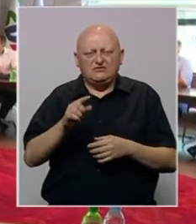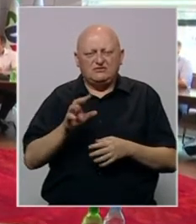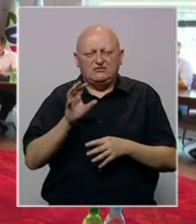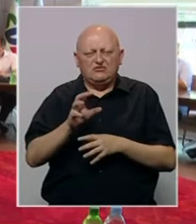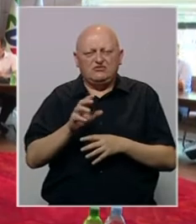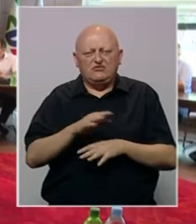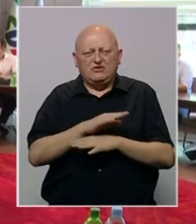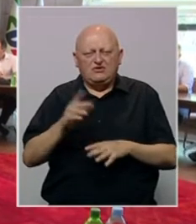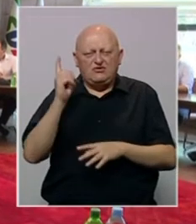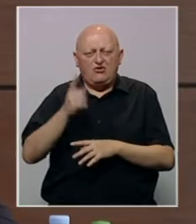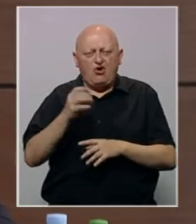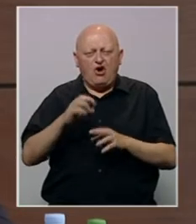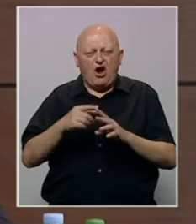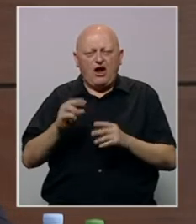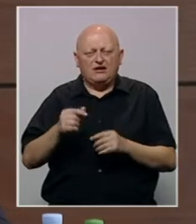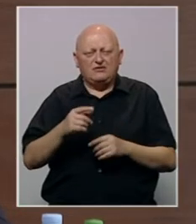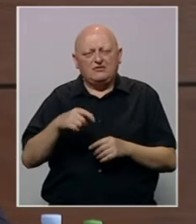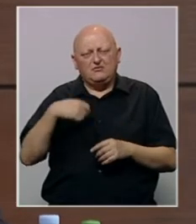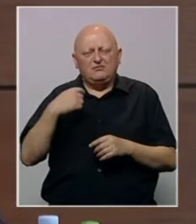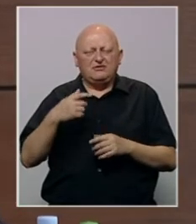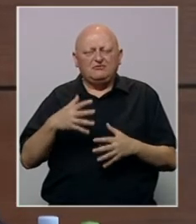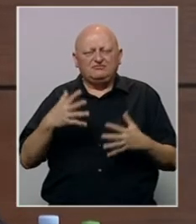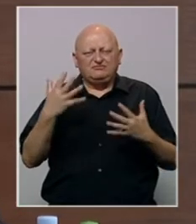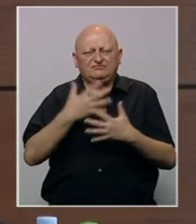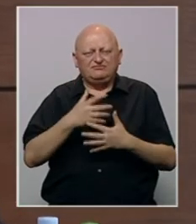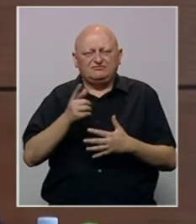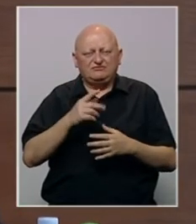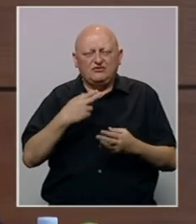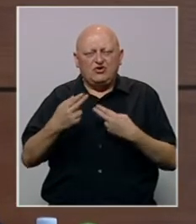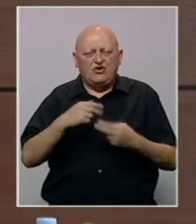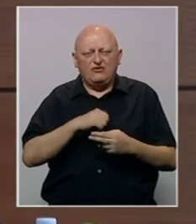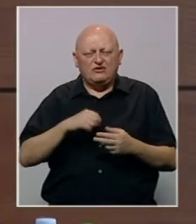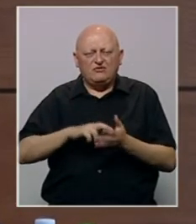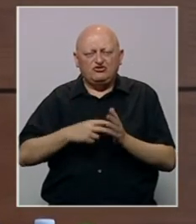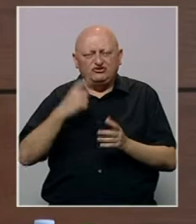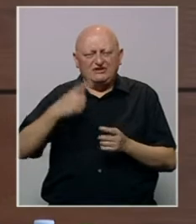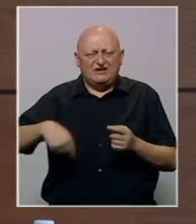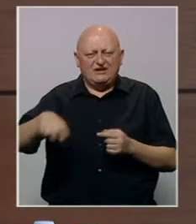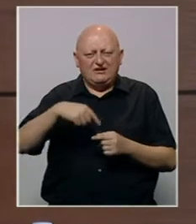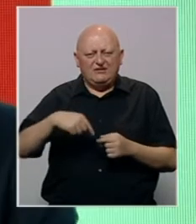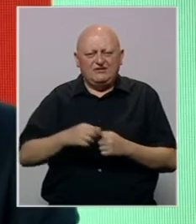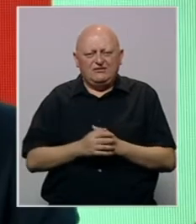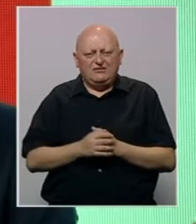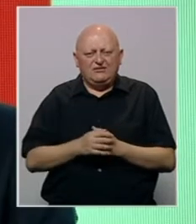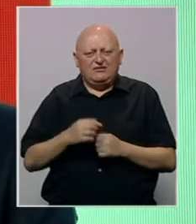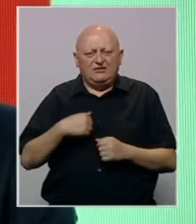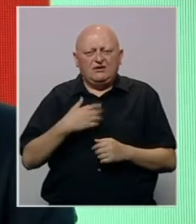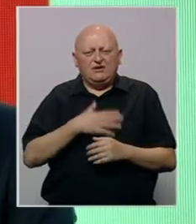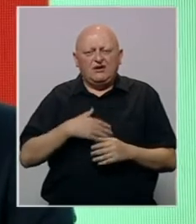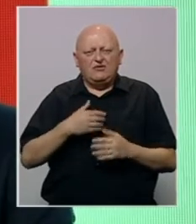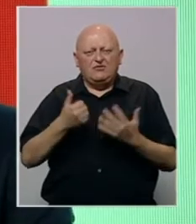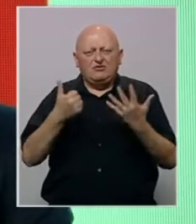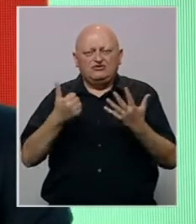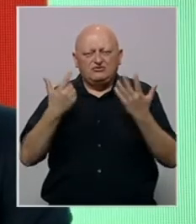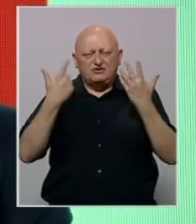definitivnu odluku OHR-a, ali pesimista u vezi sa samostalnim dogovorom političkih stranaka. Kazao je da imamo šest sedmica da